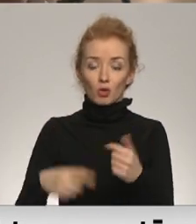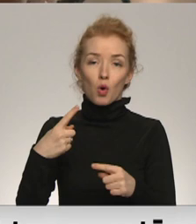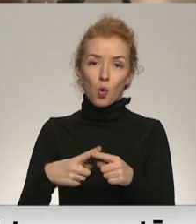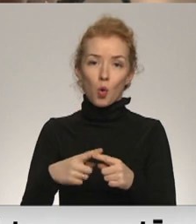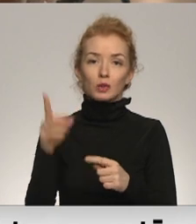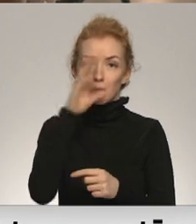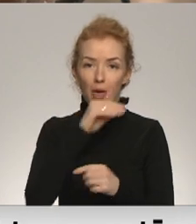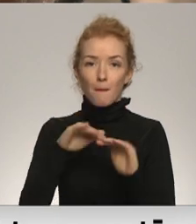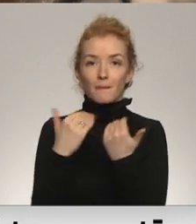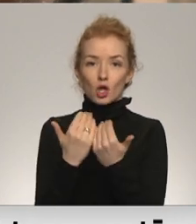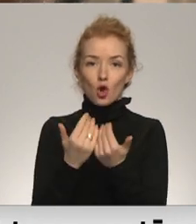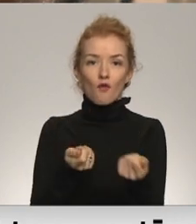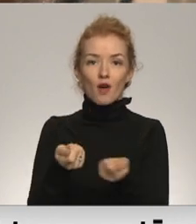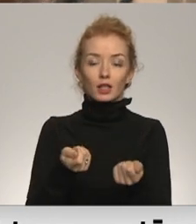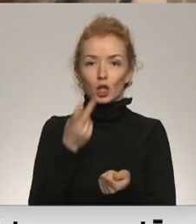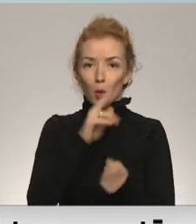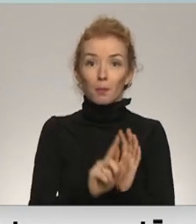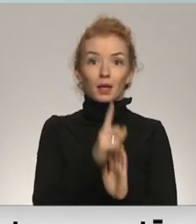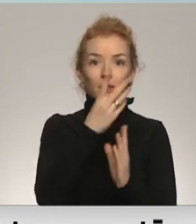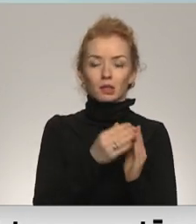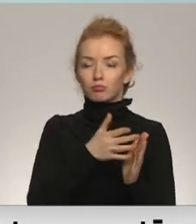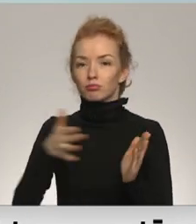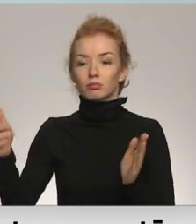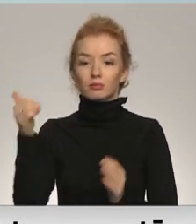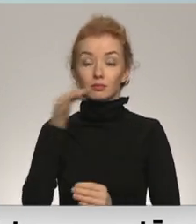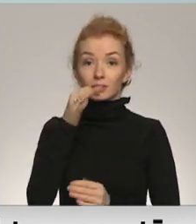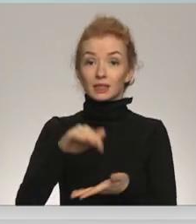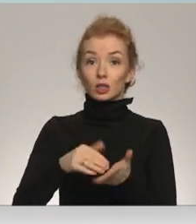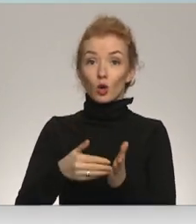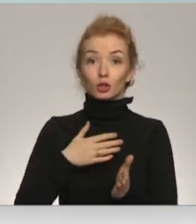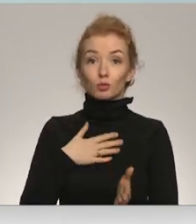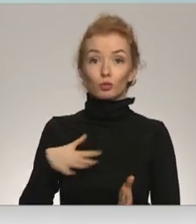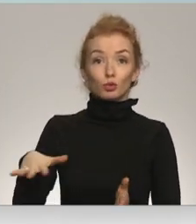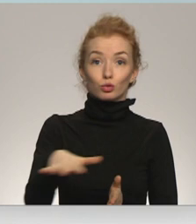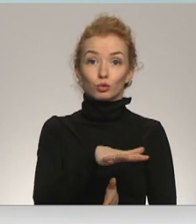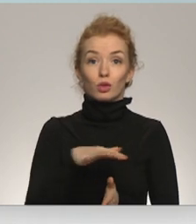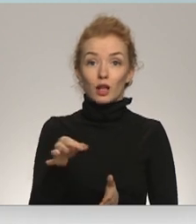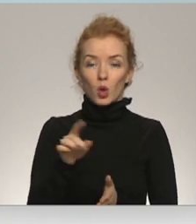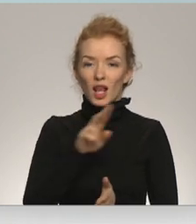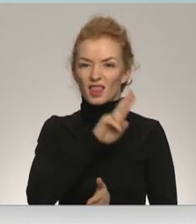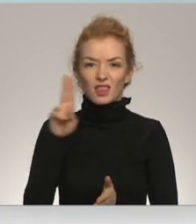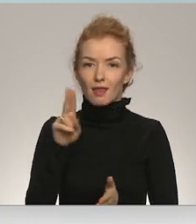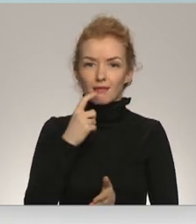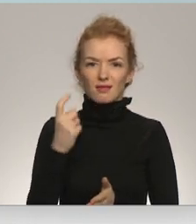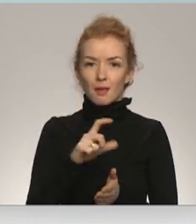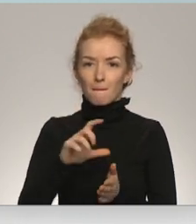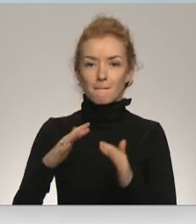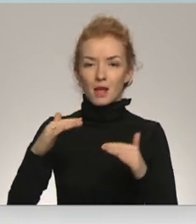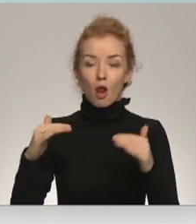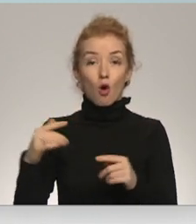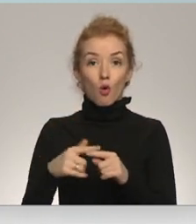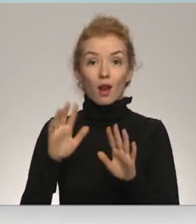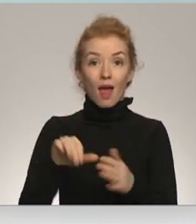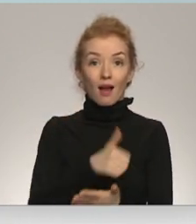spēja biroju pilnvērtīgi vadīt no pirmās dienas. Situācija mūsu reģionā ir nestabila un svarīgi, lai sāp galvenai